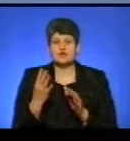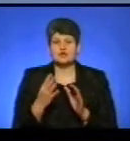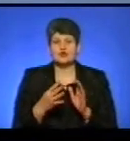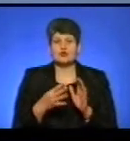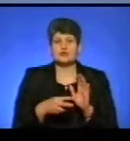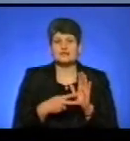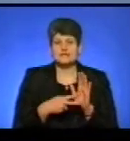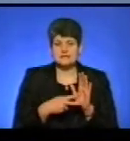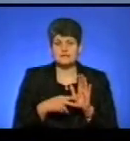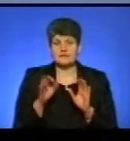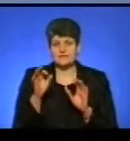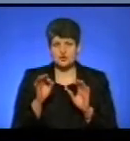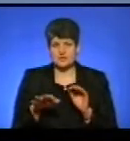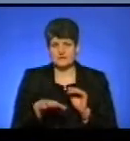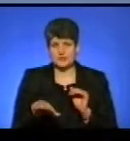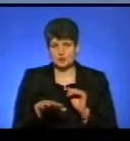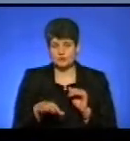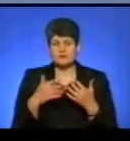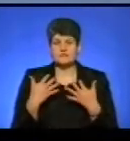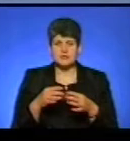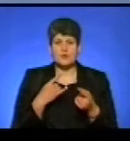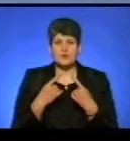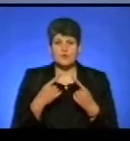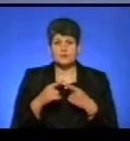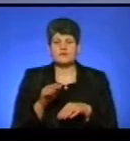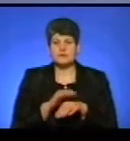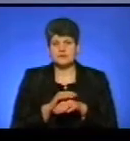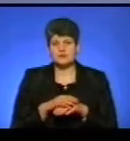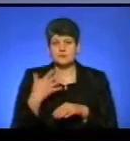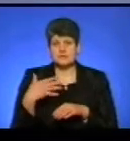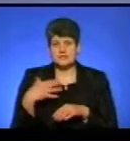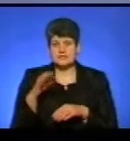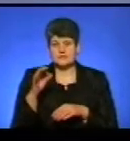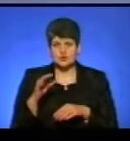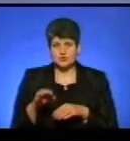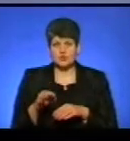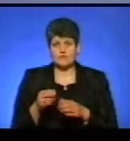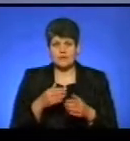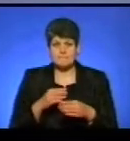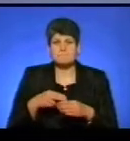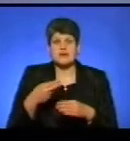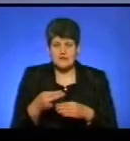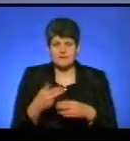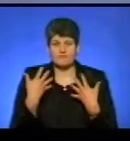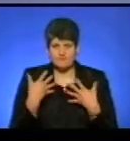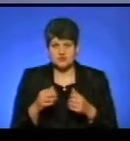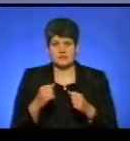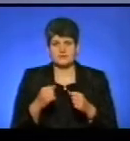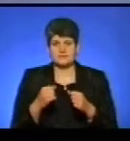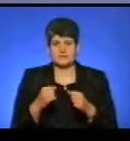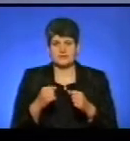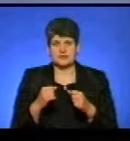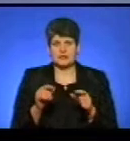% території. Тобто ми вже говоримо, що ми фактично 50% бар'єр вже подолали область